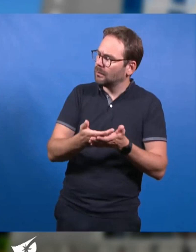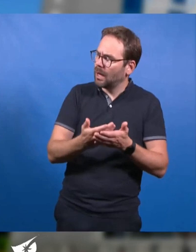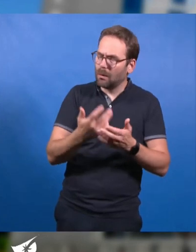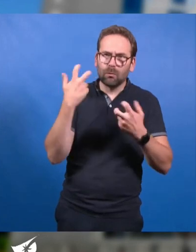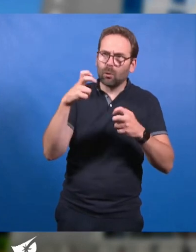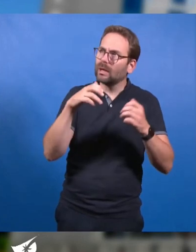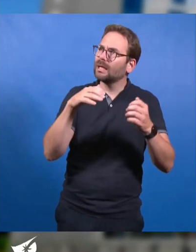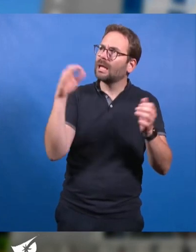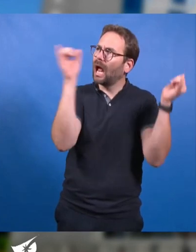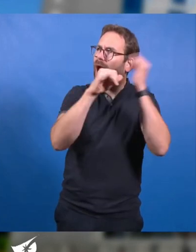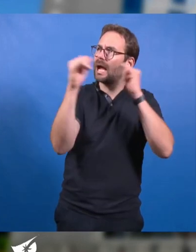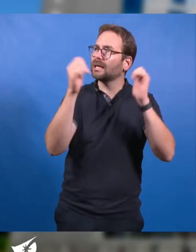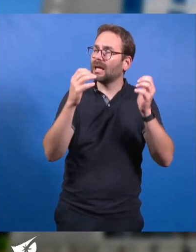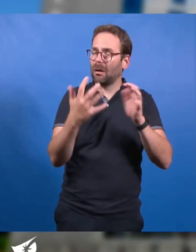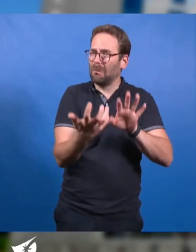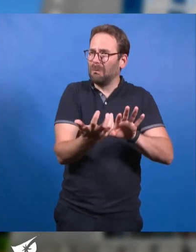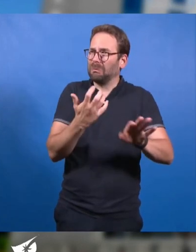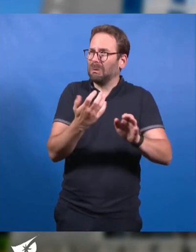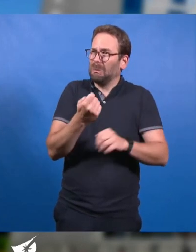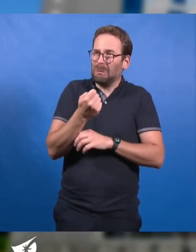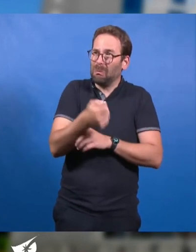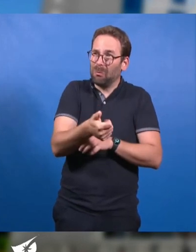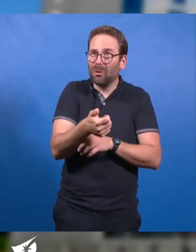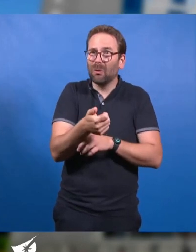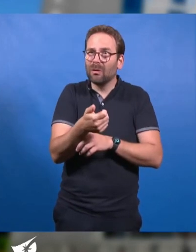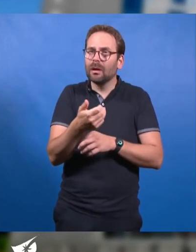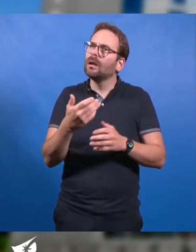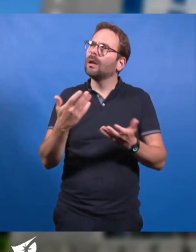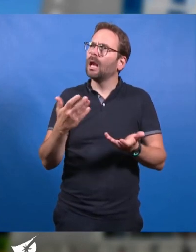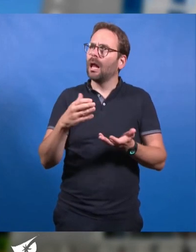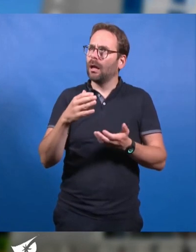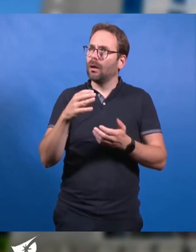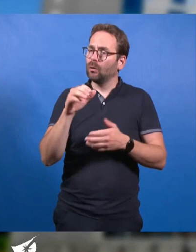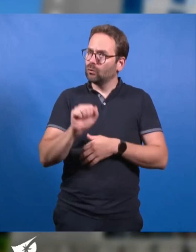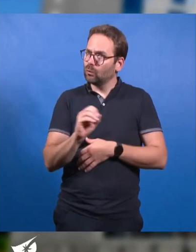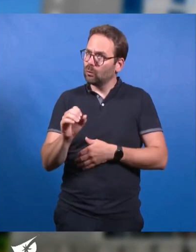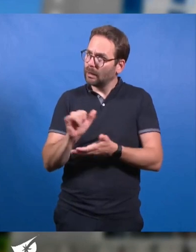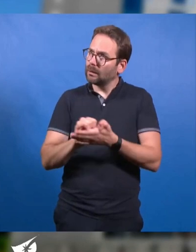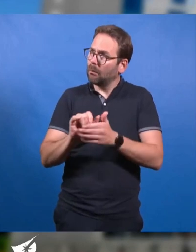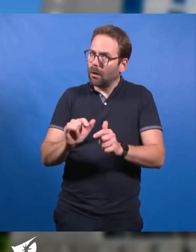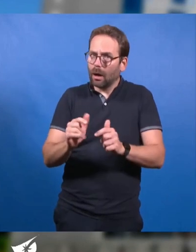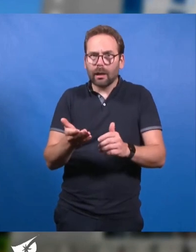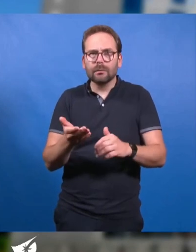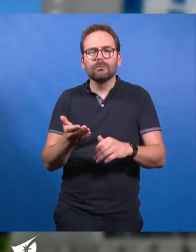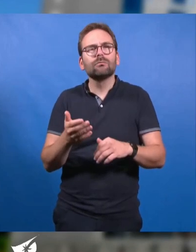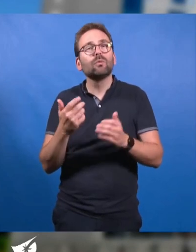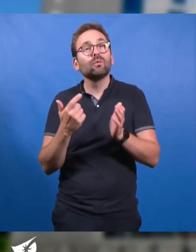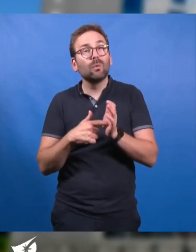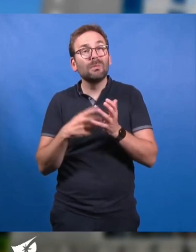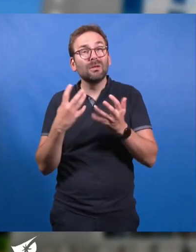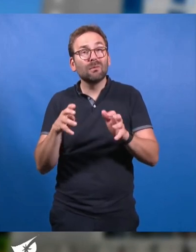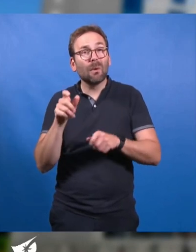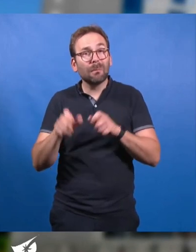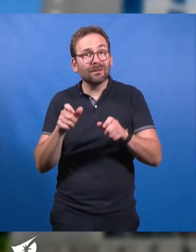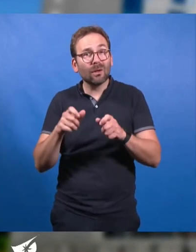bruit aérien causé par la présence de l'aéroport au cœur du sud-ouest de la métropole. Bien plus de 2900 personnes en